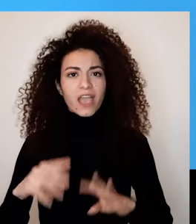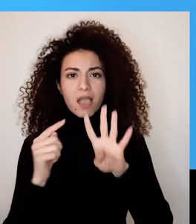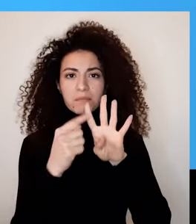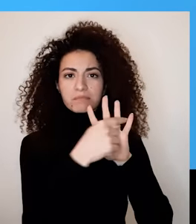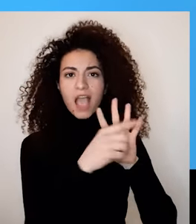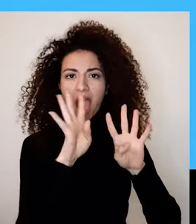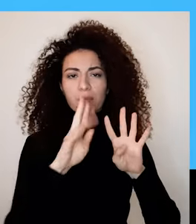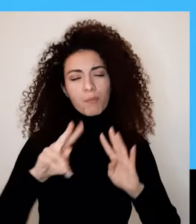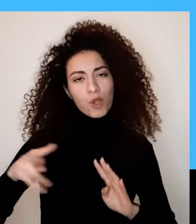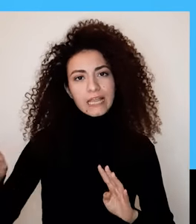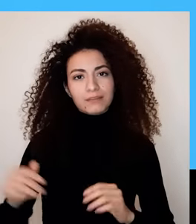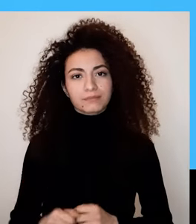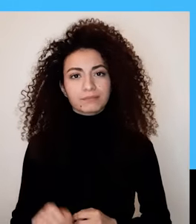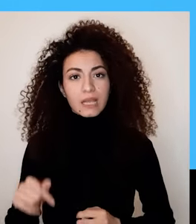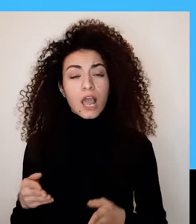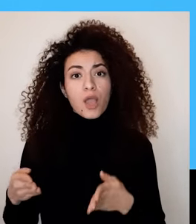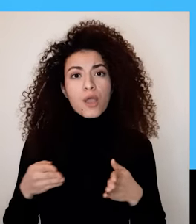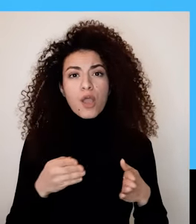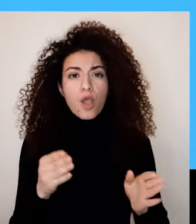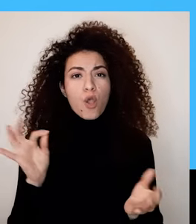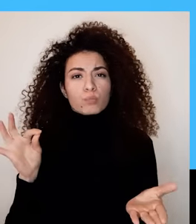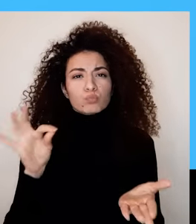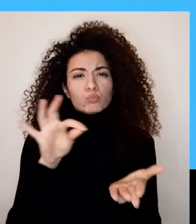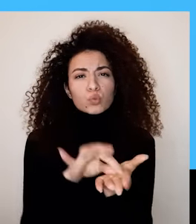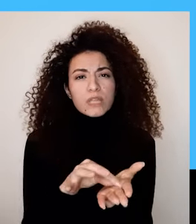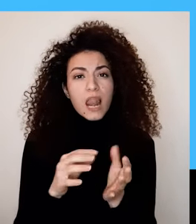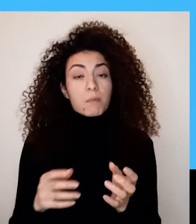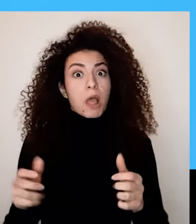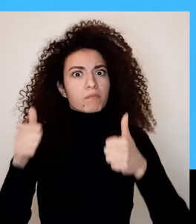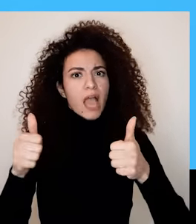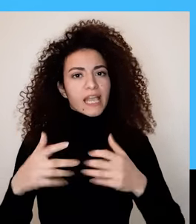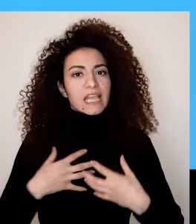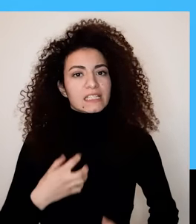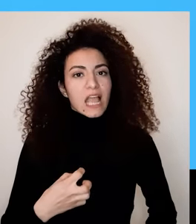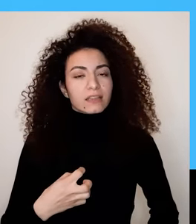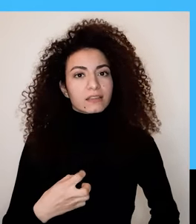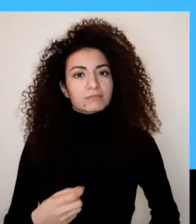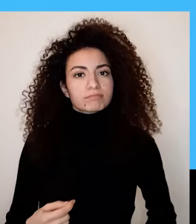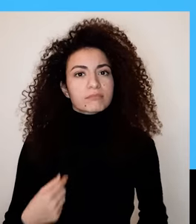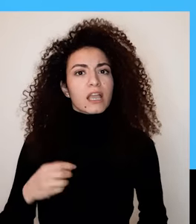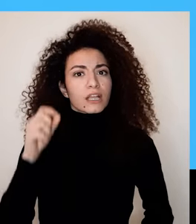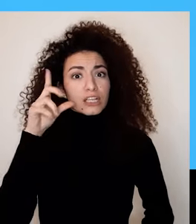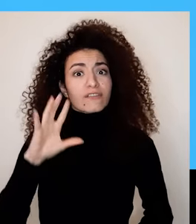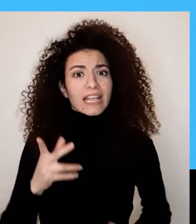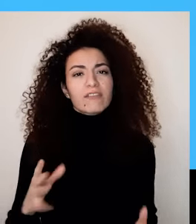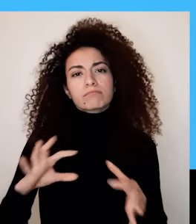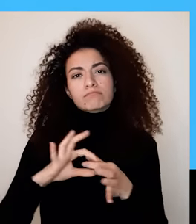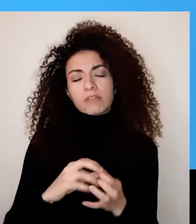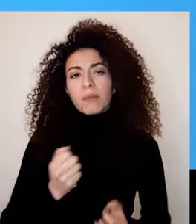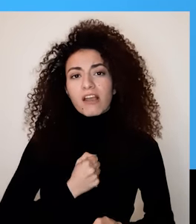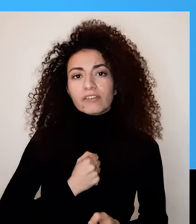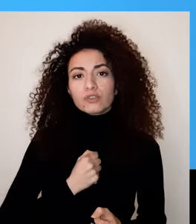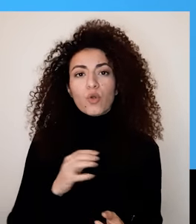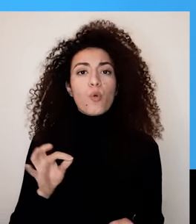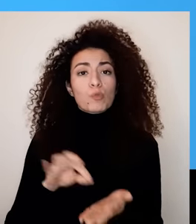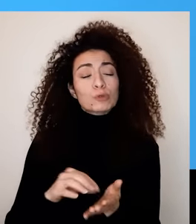أربع فقرات خلال مشوارنا صوت تحقيق الذات استطعنا أن نجدد الصلة مع أحلامنا ونآمن بإمكانية تحقيقهم